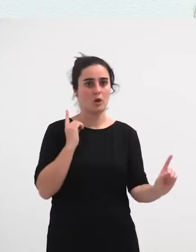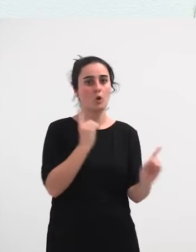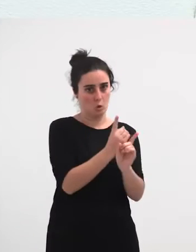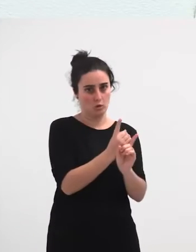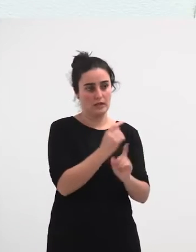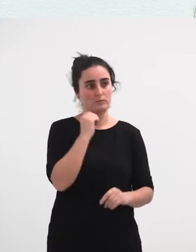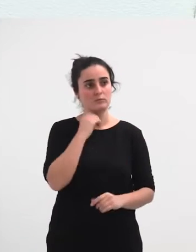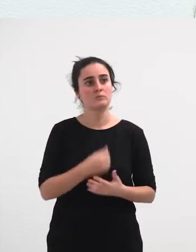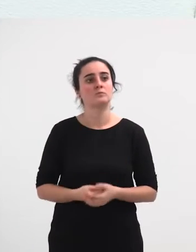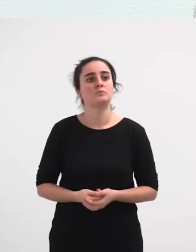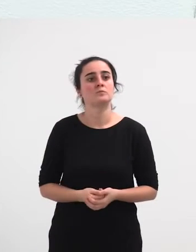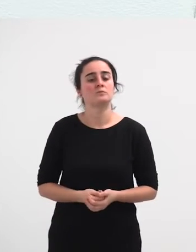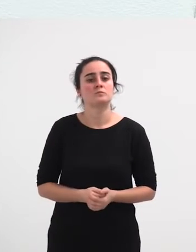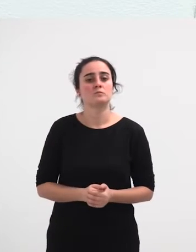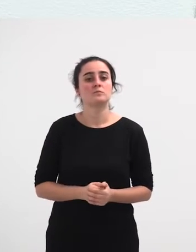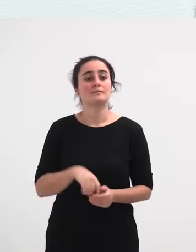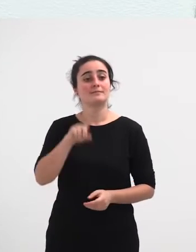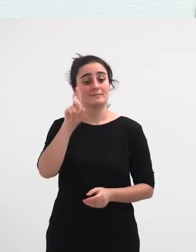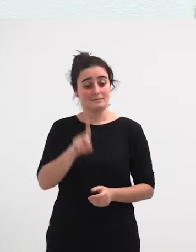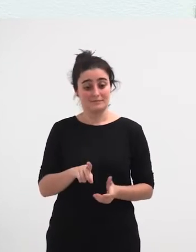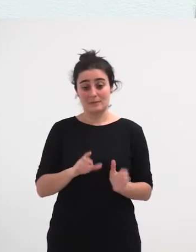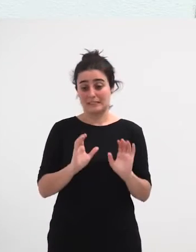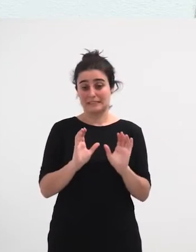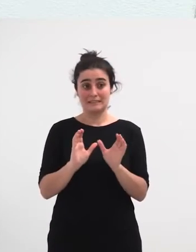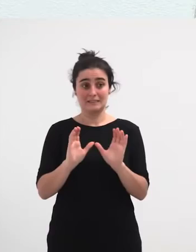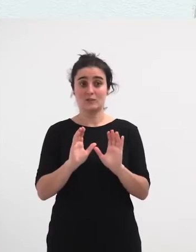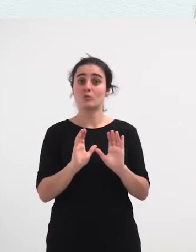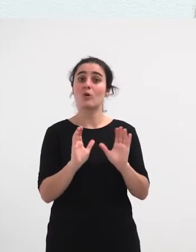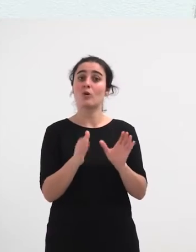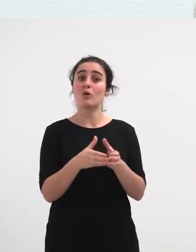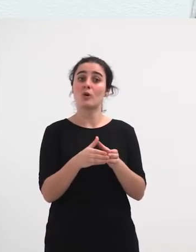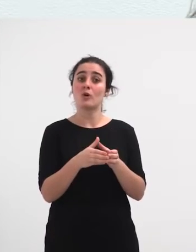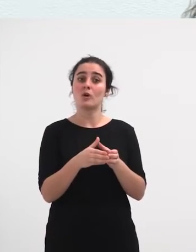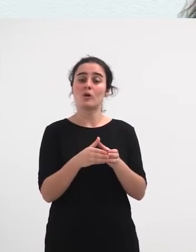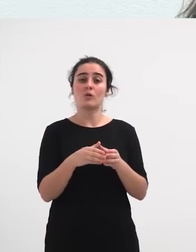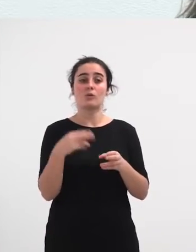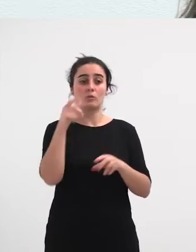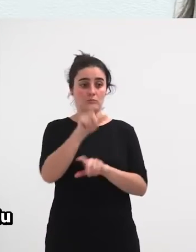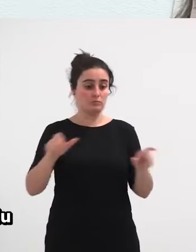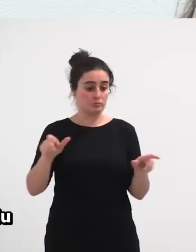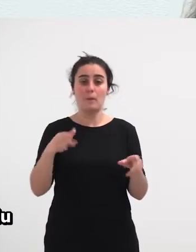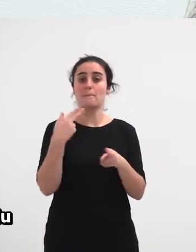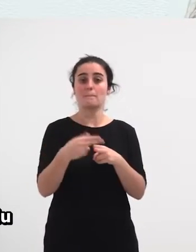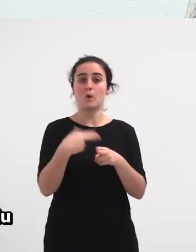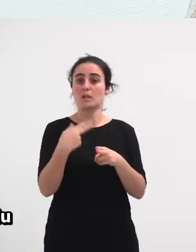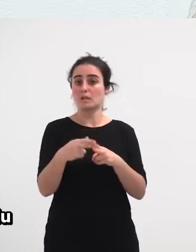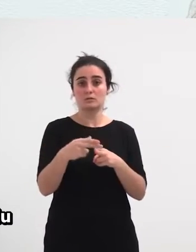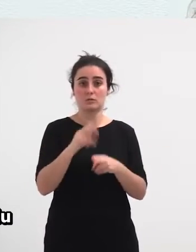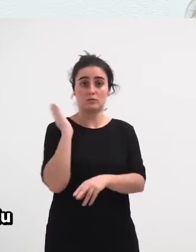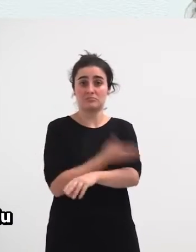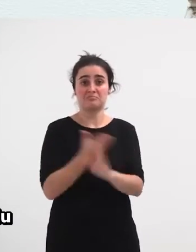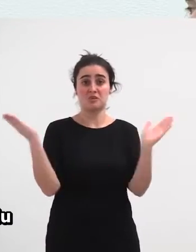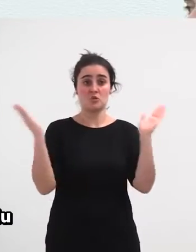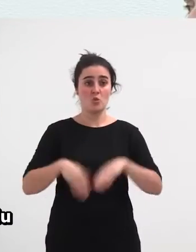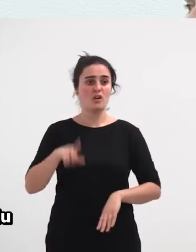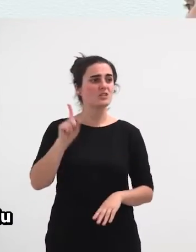Eta gainera, alderdi politikoek ez dituzte, ordezkari horiek zigortu. Osa, irunen, zebat